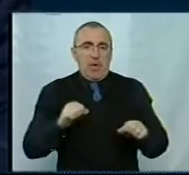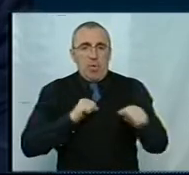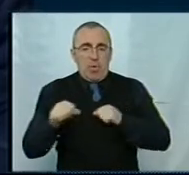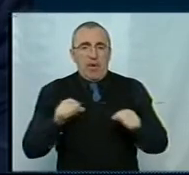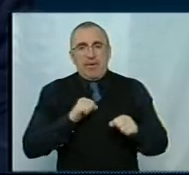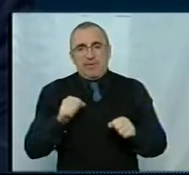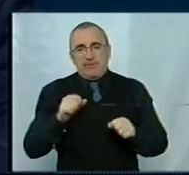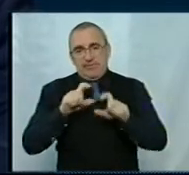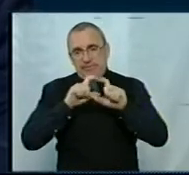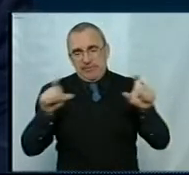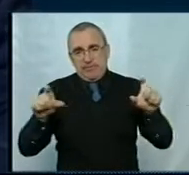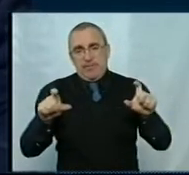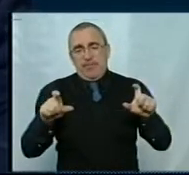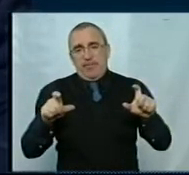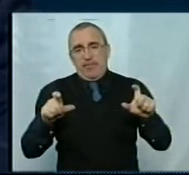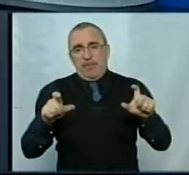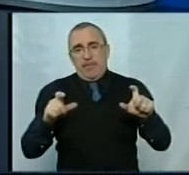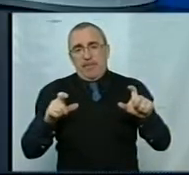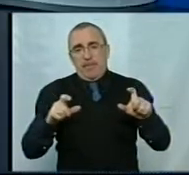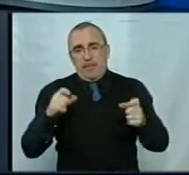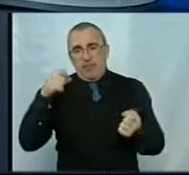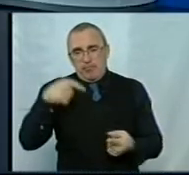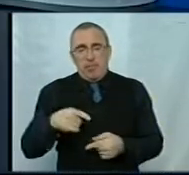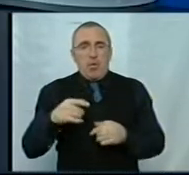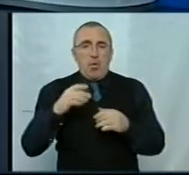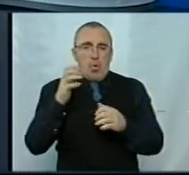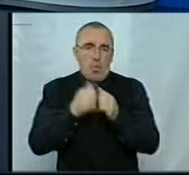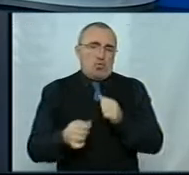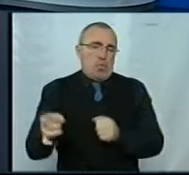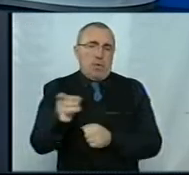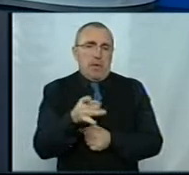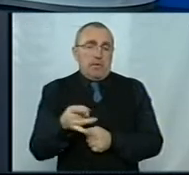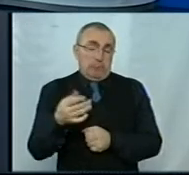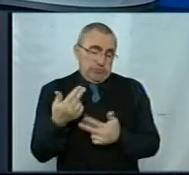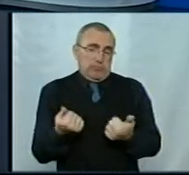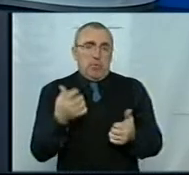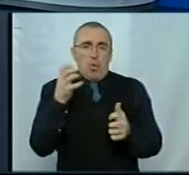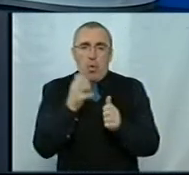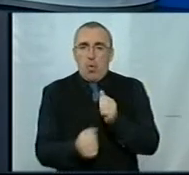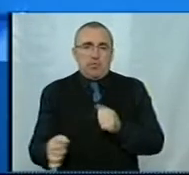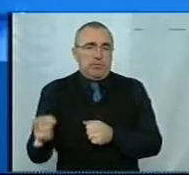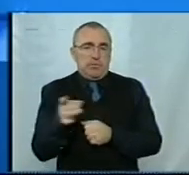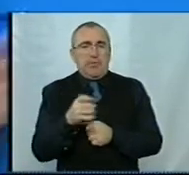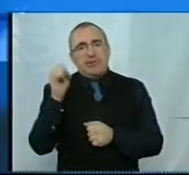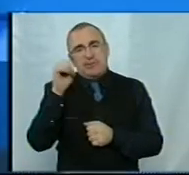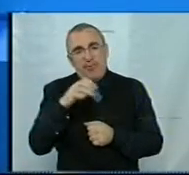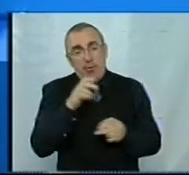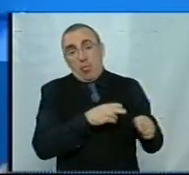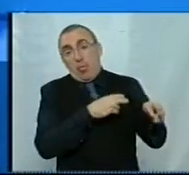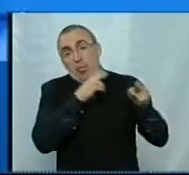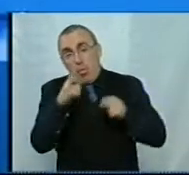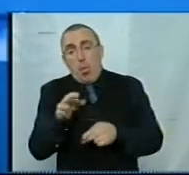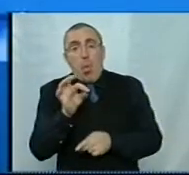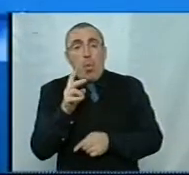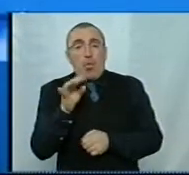закладу, визначений для Він має бути на території кожного району, давайте так зупинимось. саме так, на кожної Тобто не треба буде з Світловодська їхати, наприклад, в